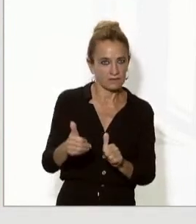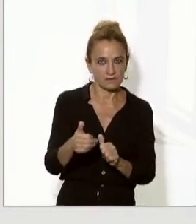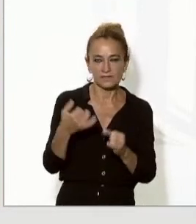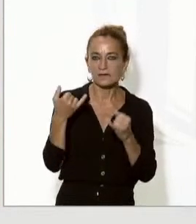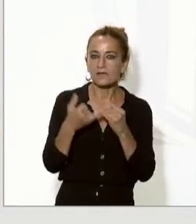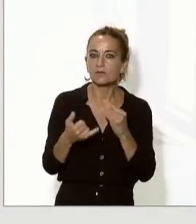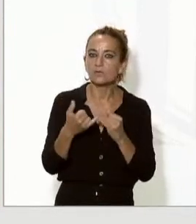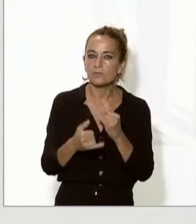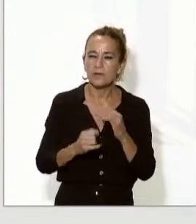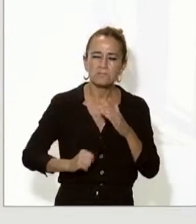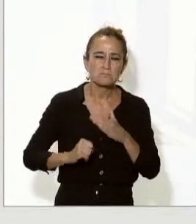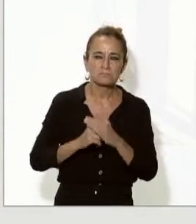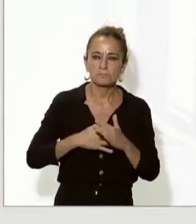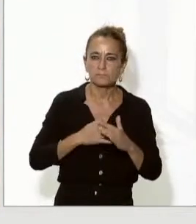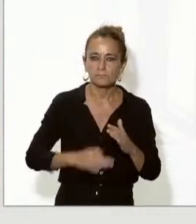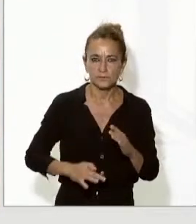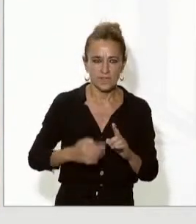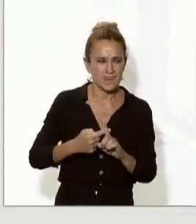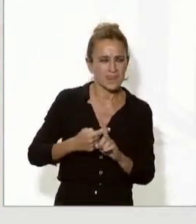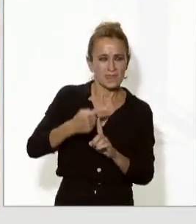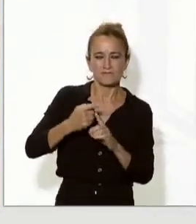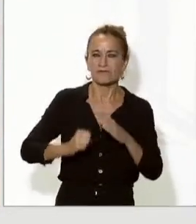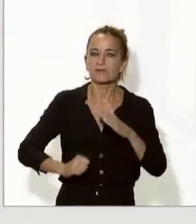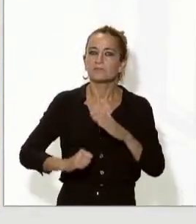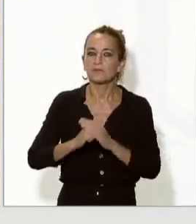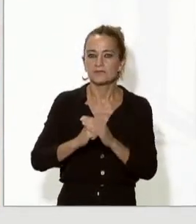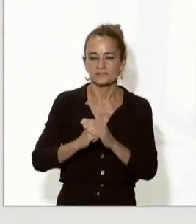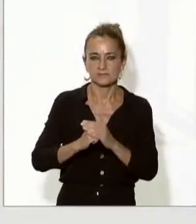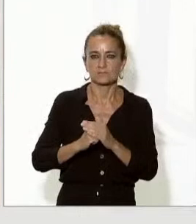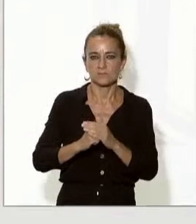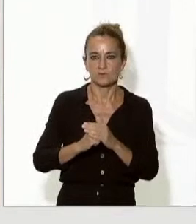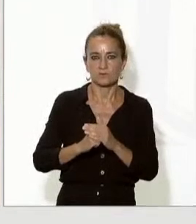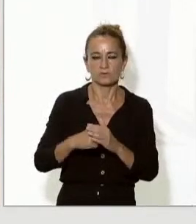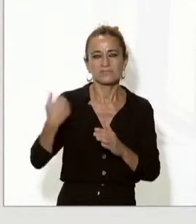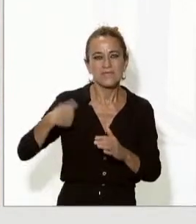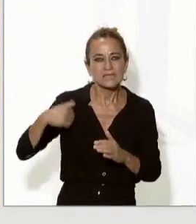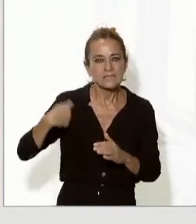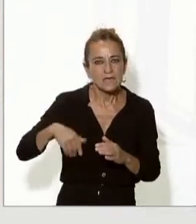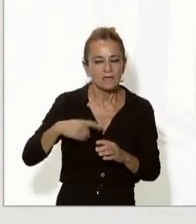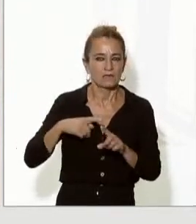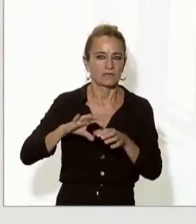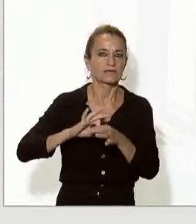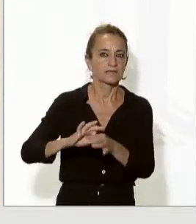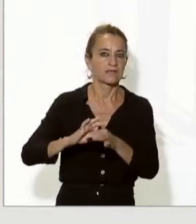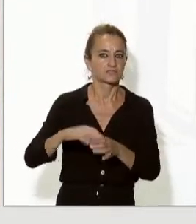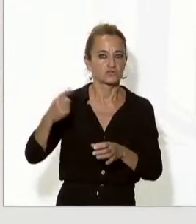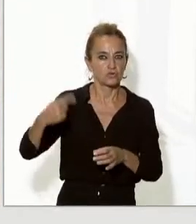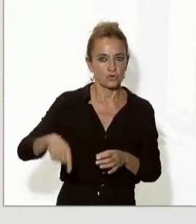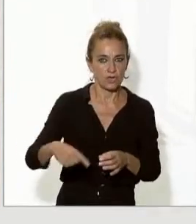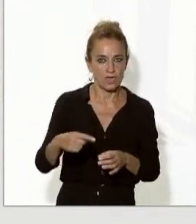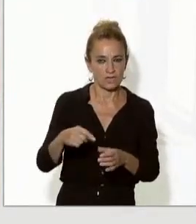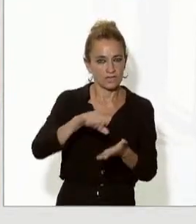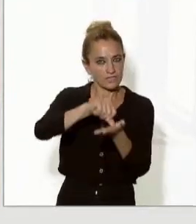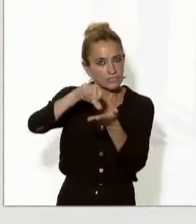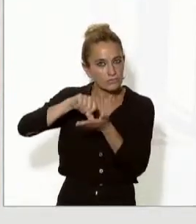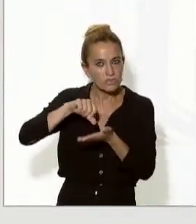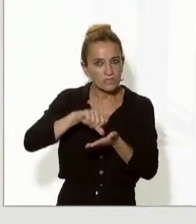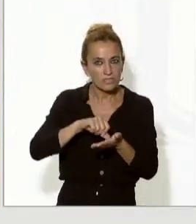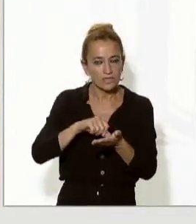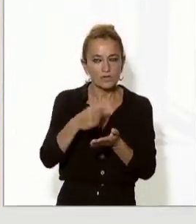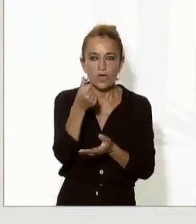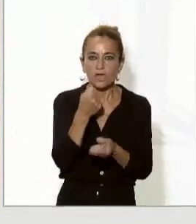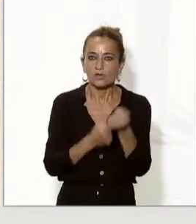aquesta relació que ja existeix entre la ciutadania, a nivell social, a nivell econòmic, però que calia